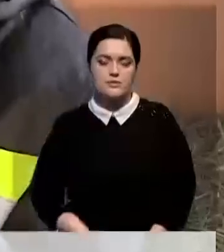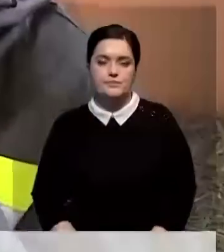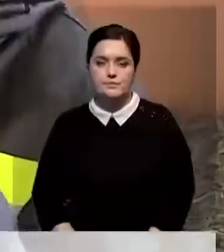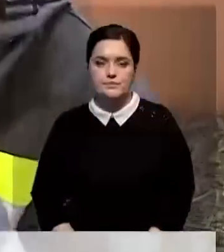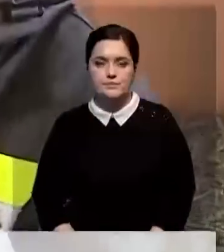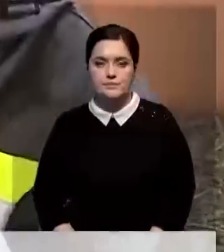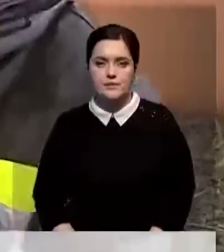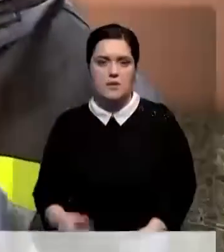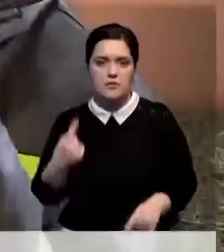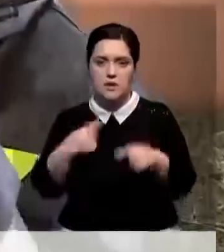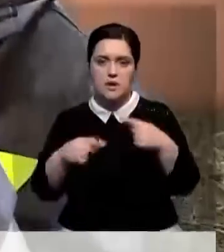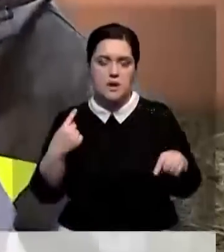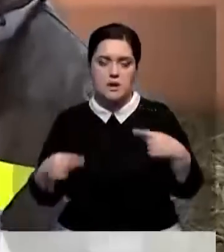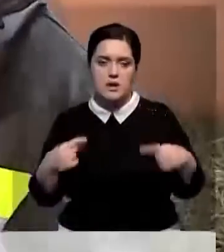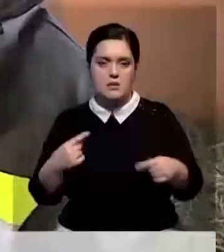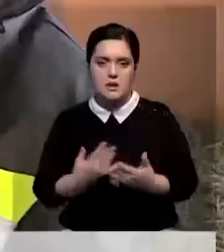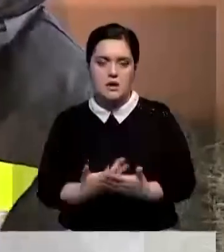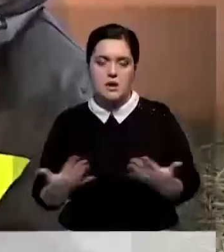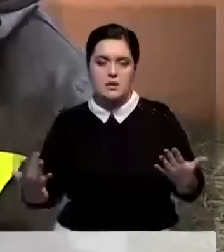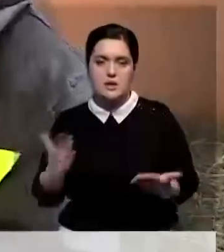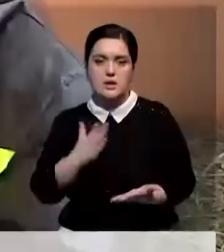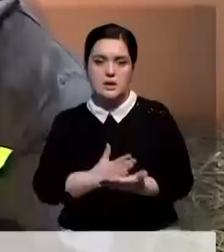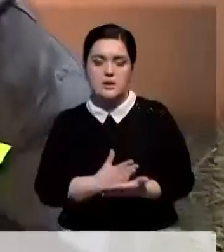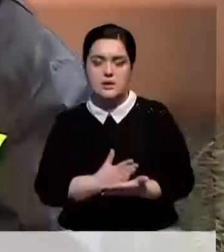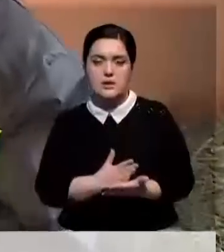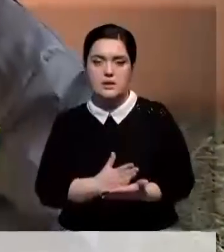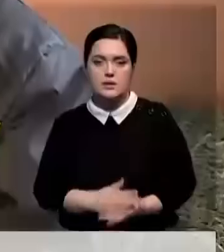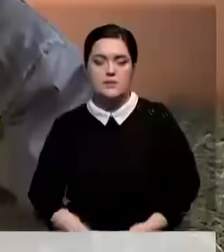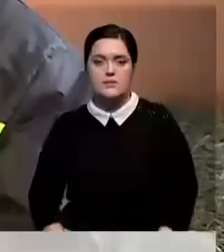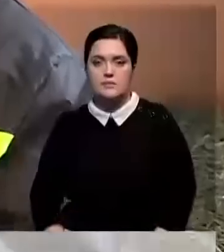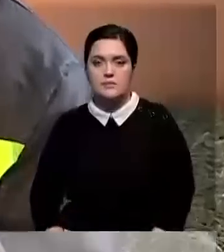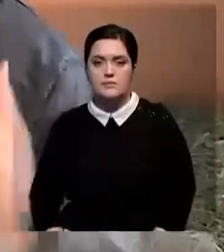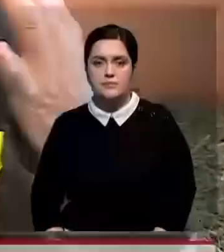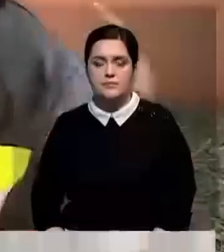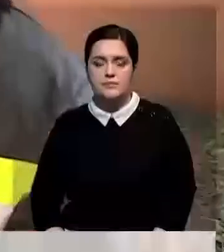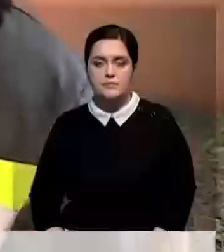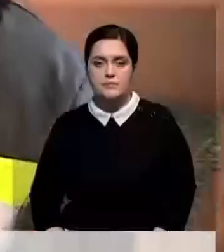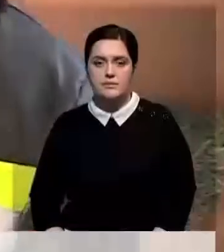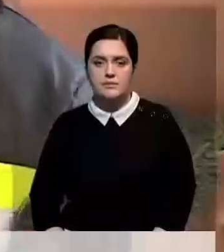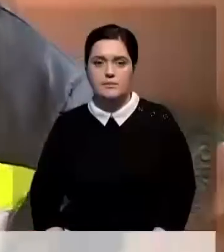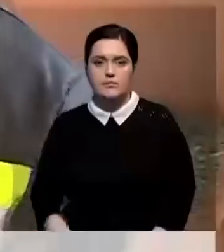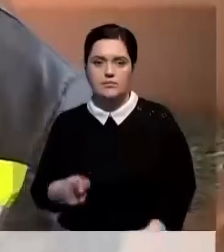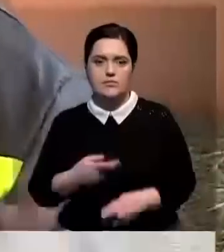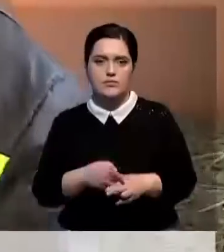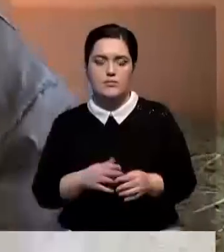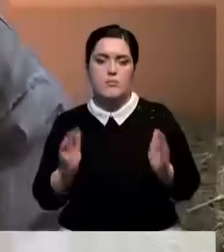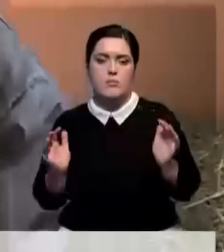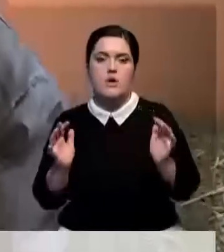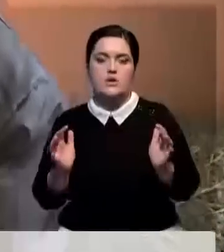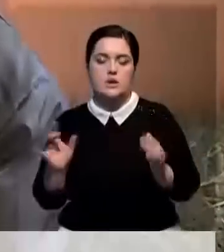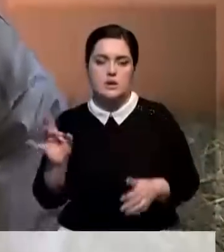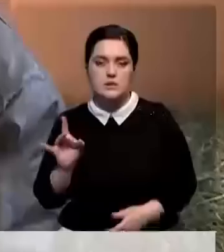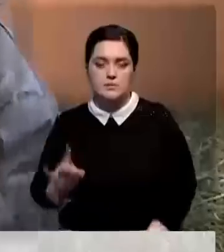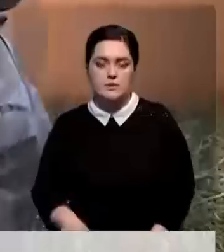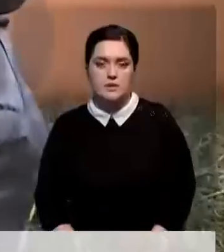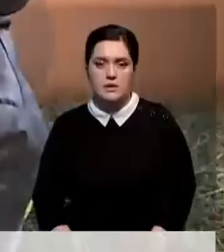И все разные? Всякие. Я основную вот такую разложу. Поэтому они весистые, вот такие большие получаются.